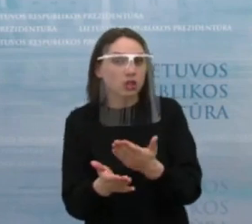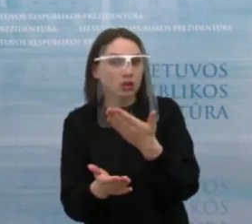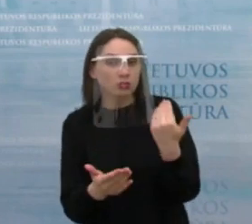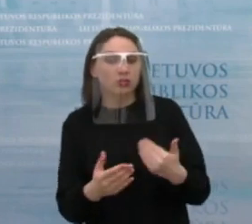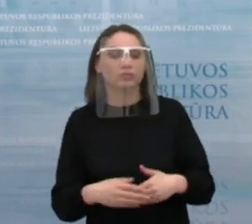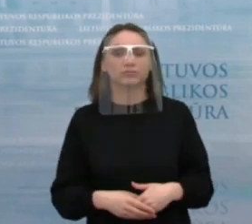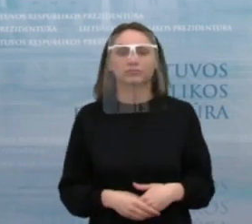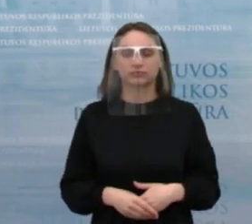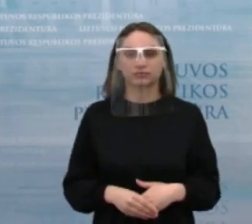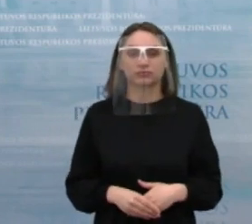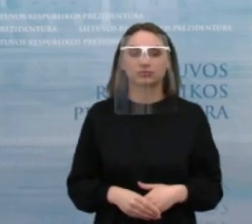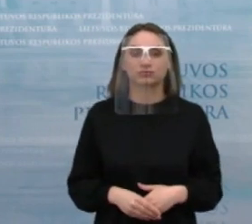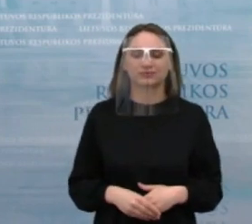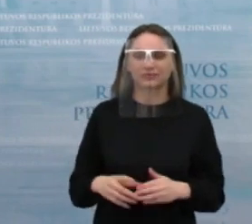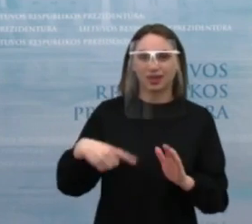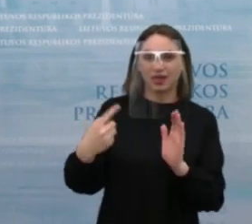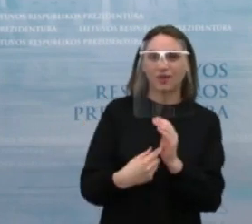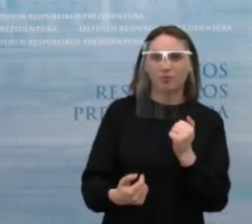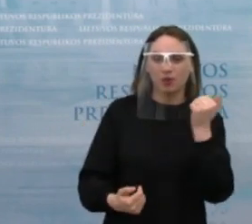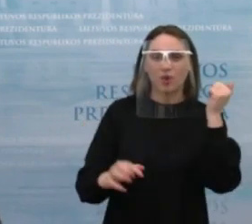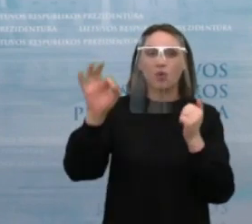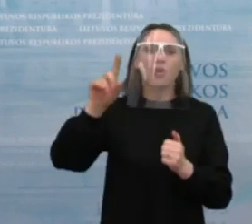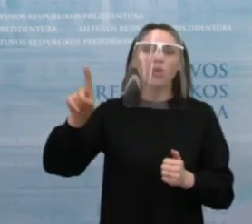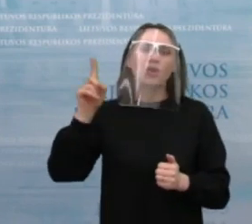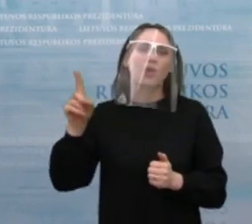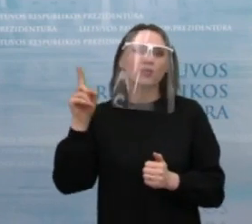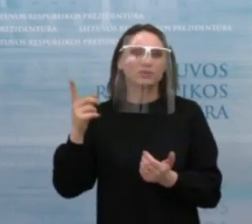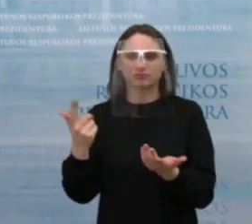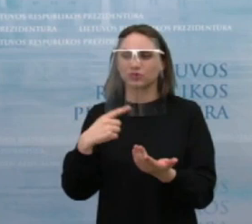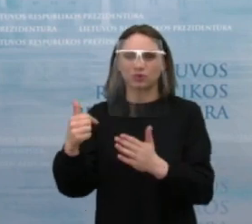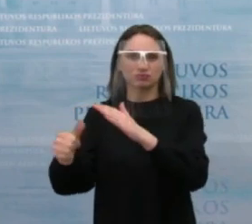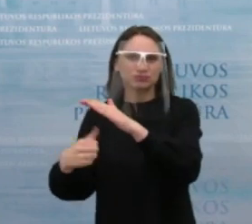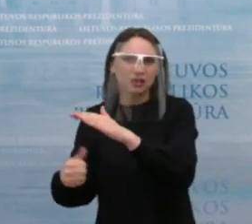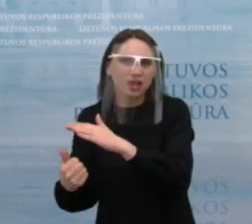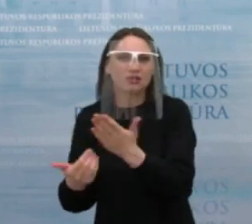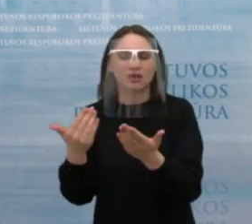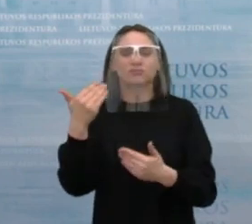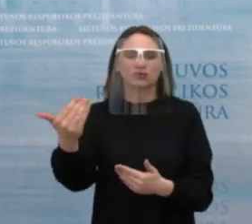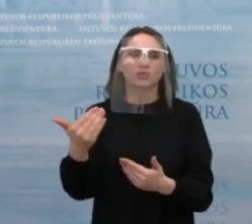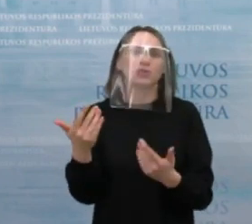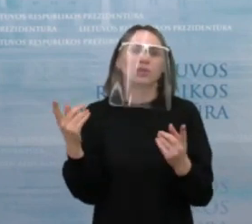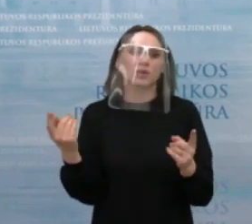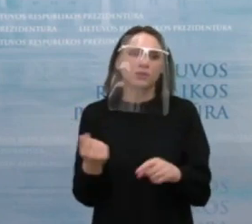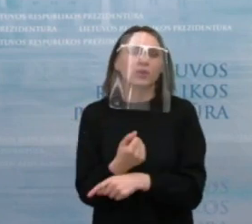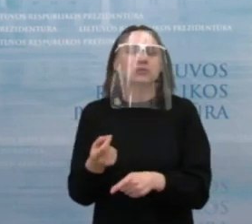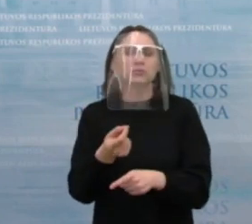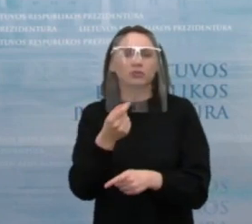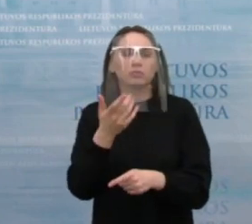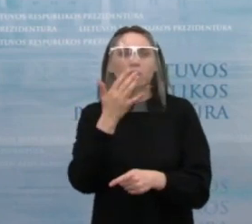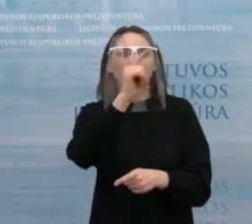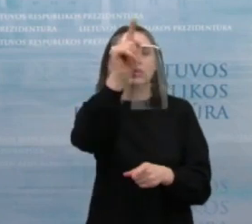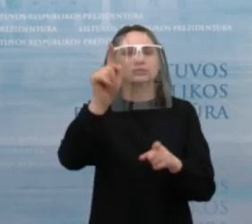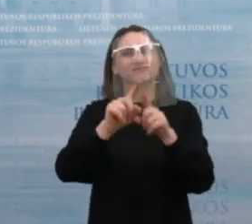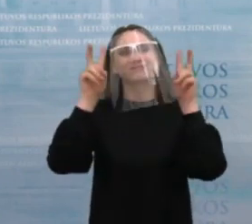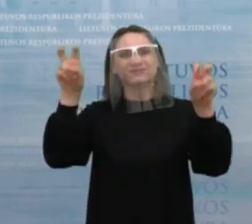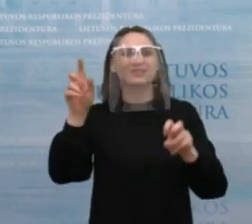klausimus, kalbant apie jaunimo nedarbą. Vėlgi kalbėjome apie tam tikrą pagalvę jaunimui. Kitose šalise